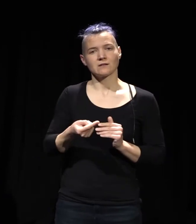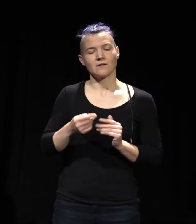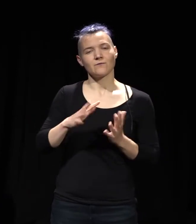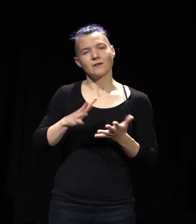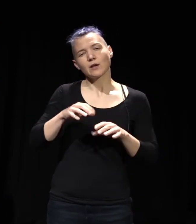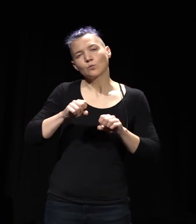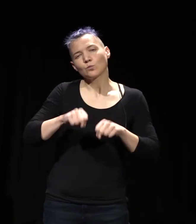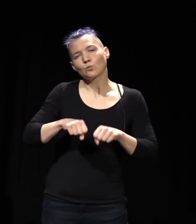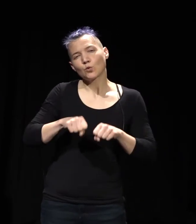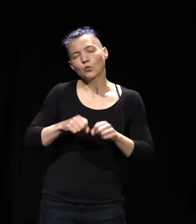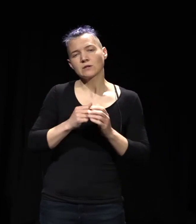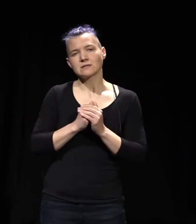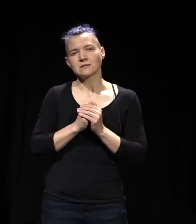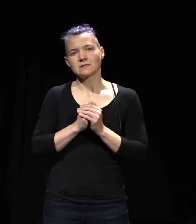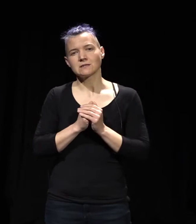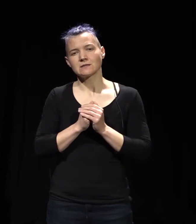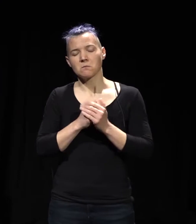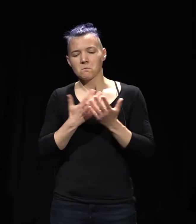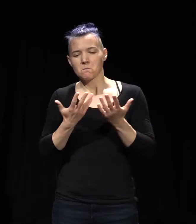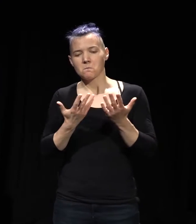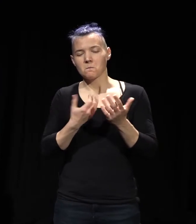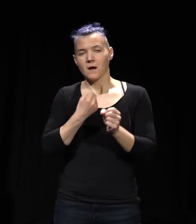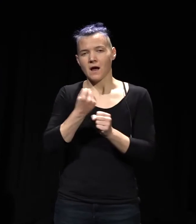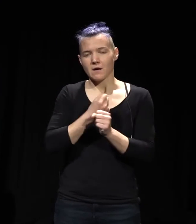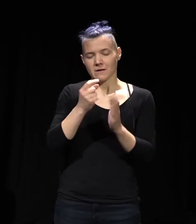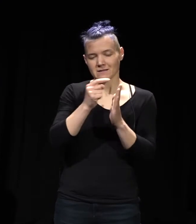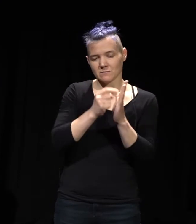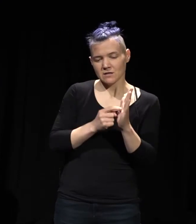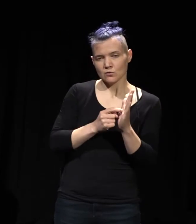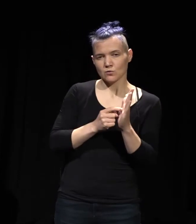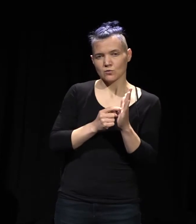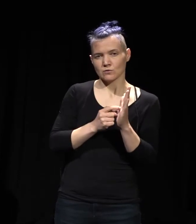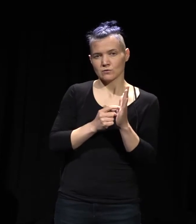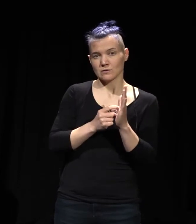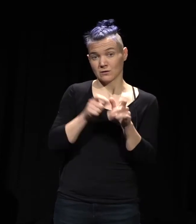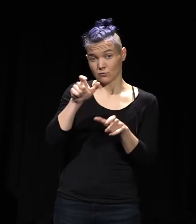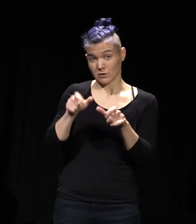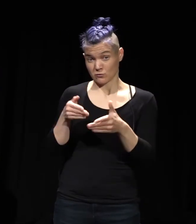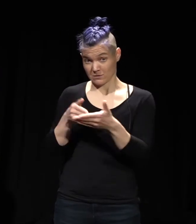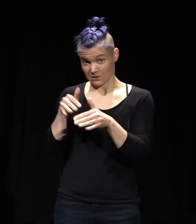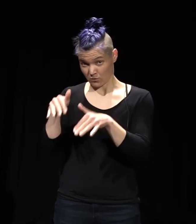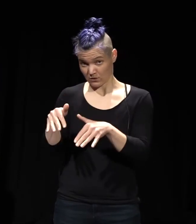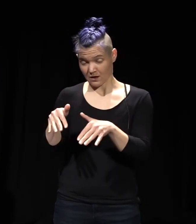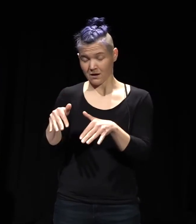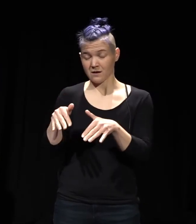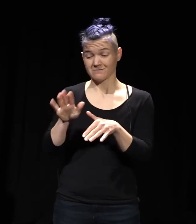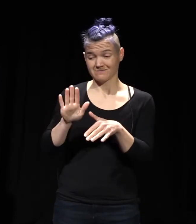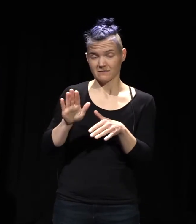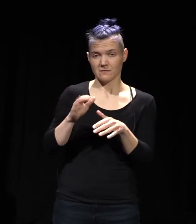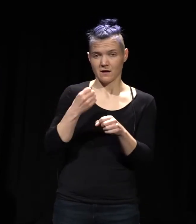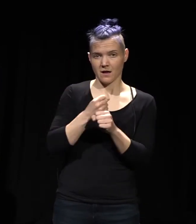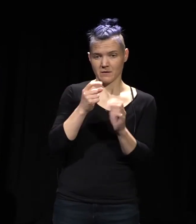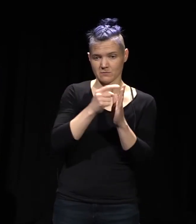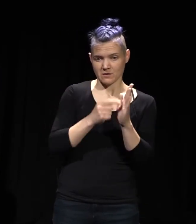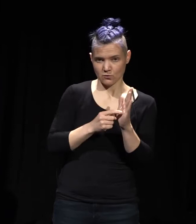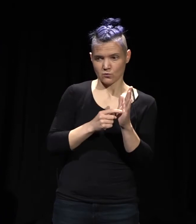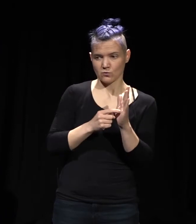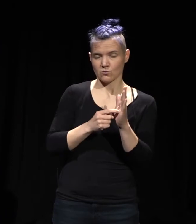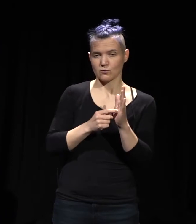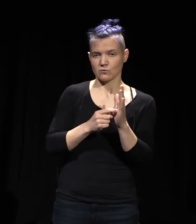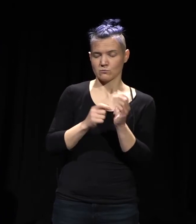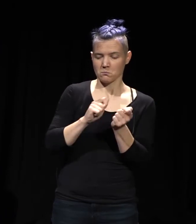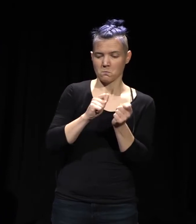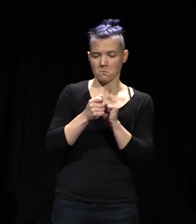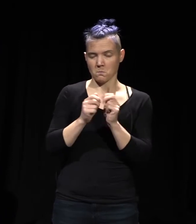auch die Arbeitsbedingungen für Menschen mit Behinderung, die an den Häusern dann hoffentlich beschäftigt werden können,